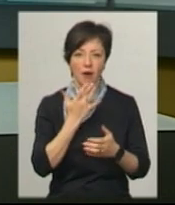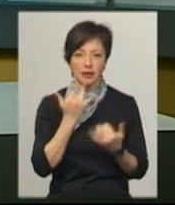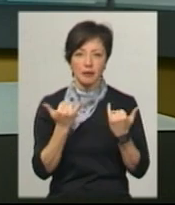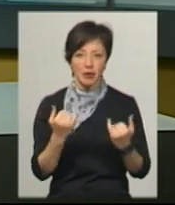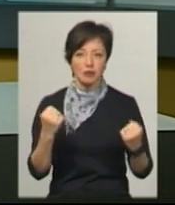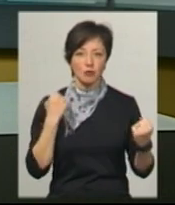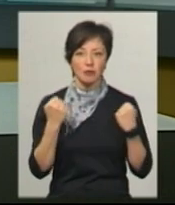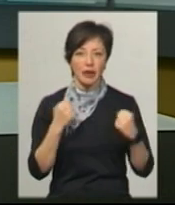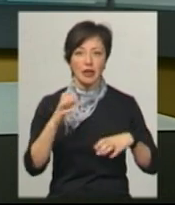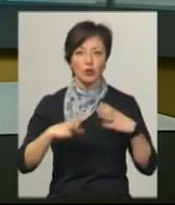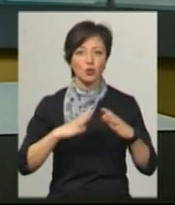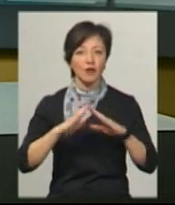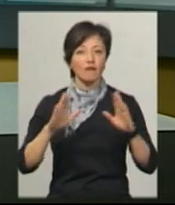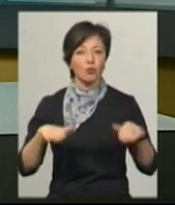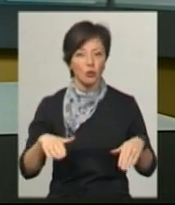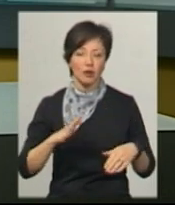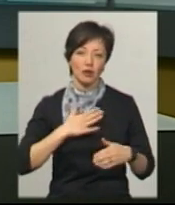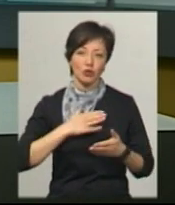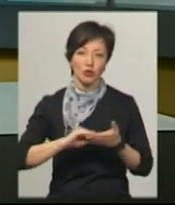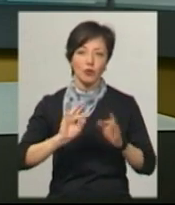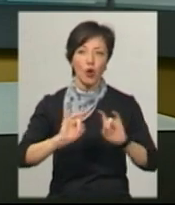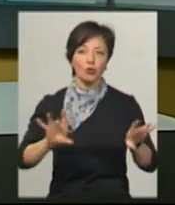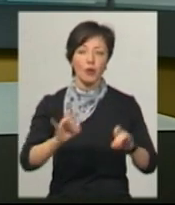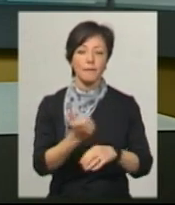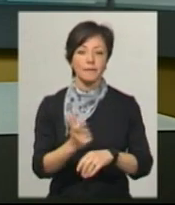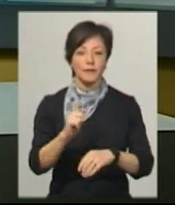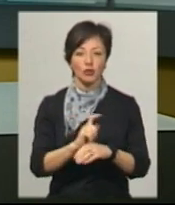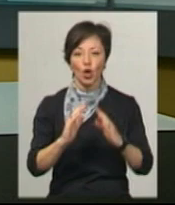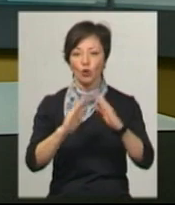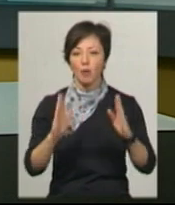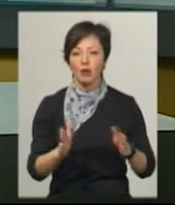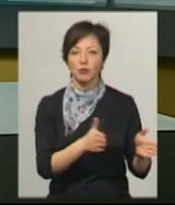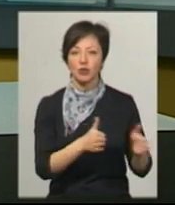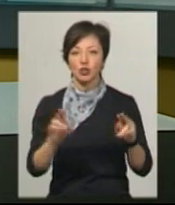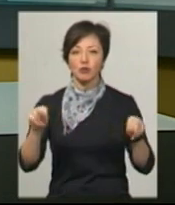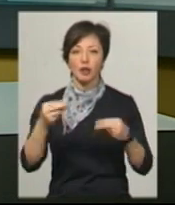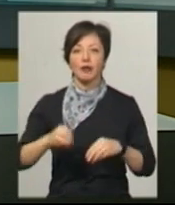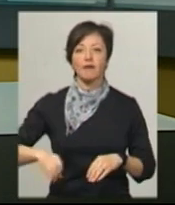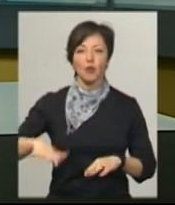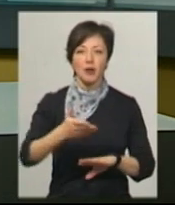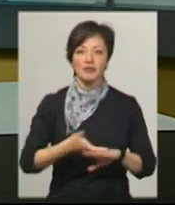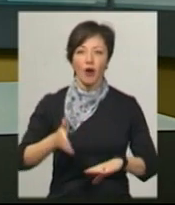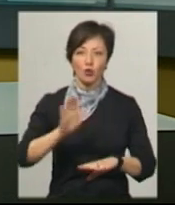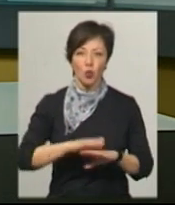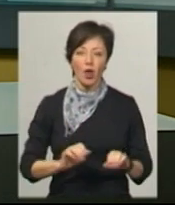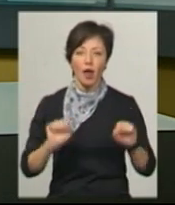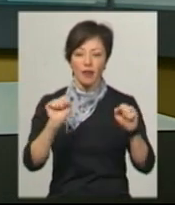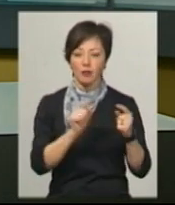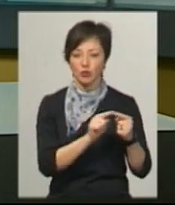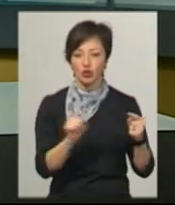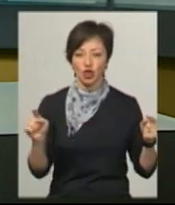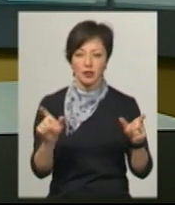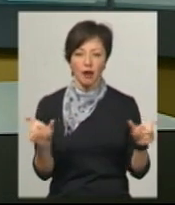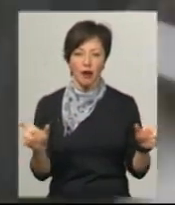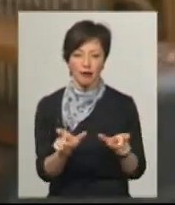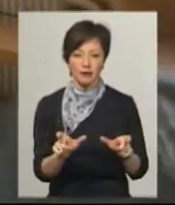тренуються вдома. Світлана Порубок розповість більше про домашню підготовку до Чемпіонату Європи з важкої атлетики під час карантину.